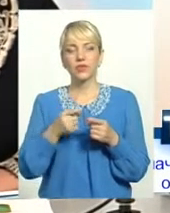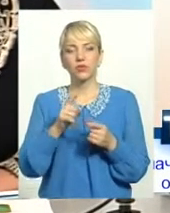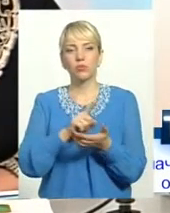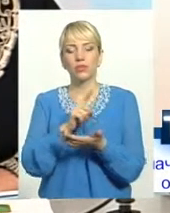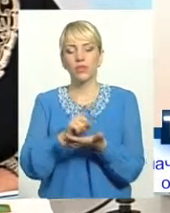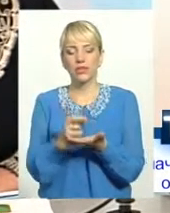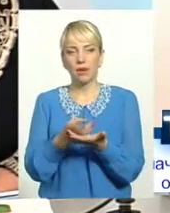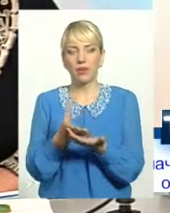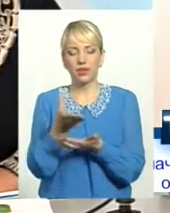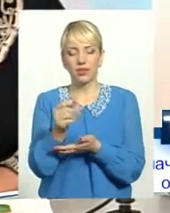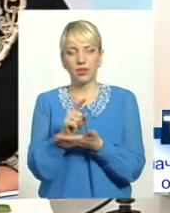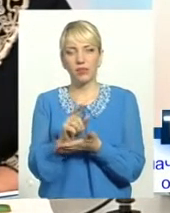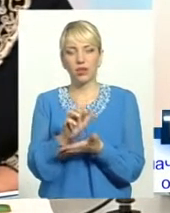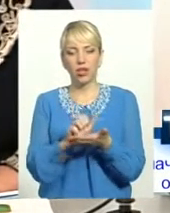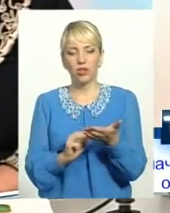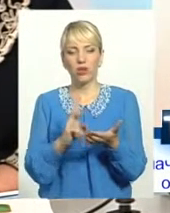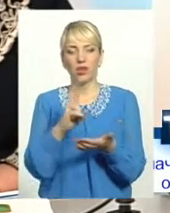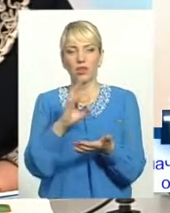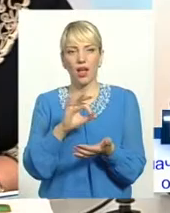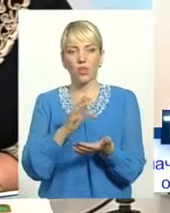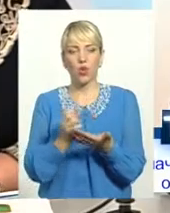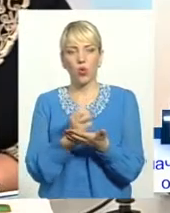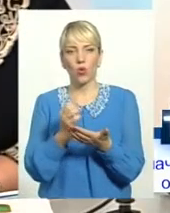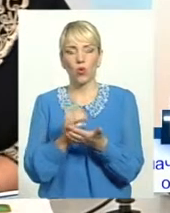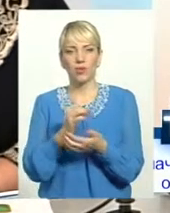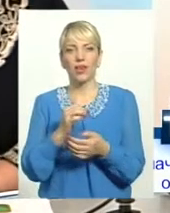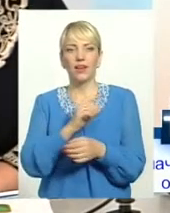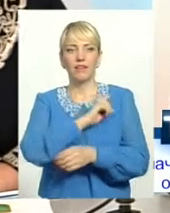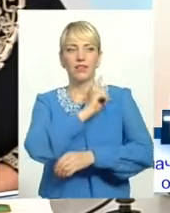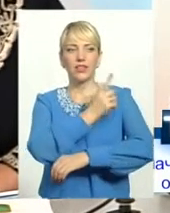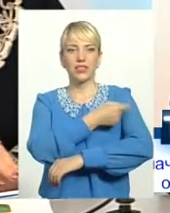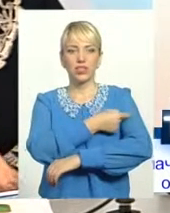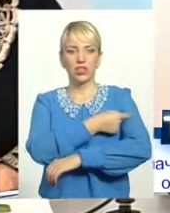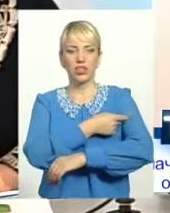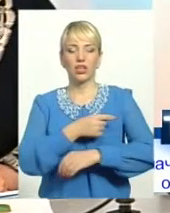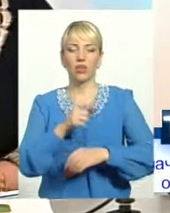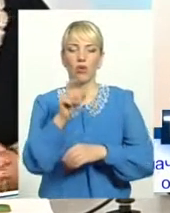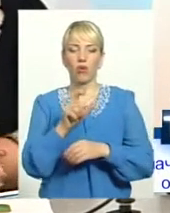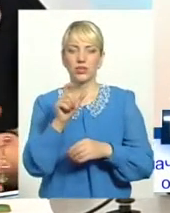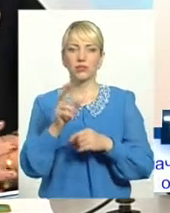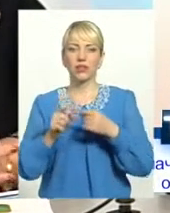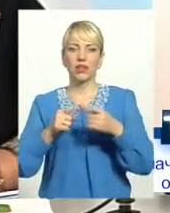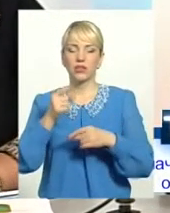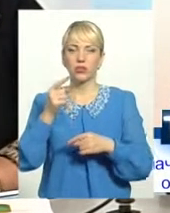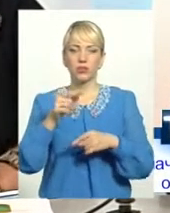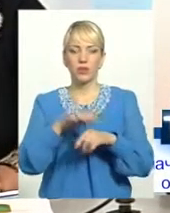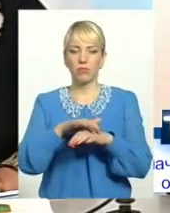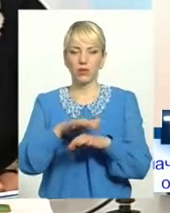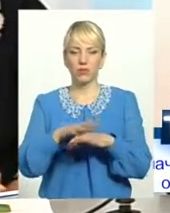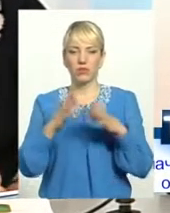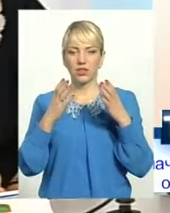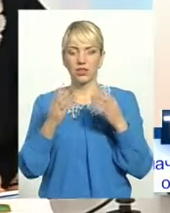'язаний сплатити податок на доходи фізичних осіб на наступний банківський день. І третій варіант, якщо, це от